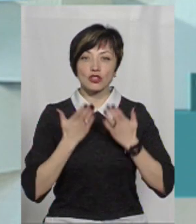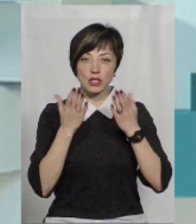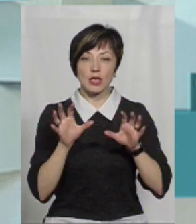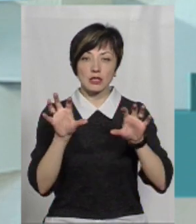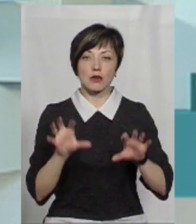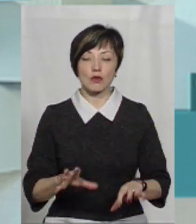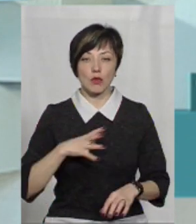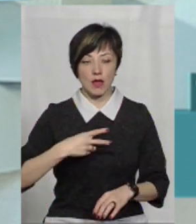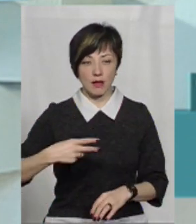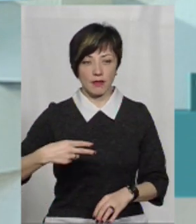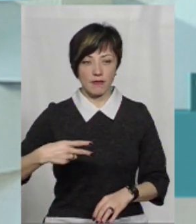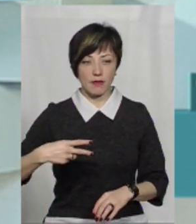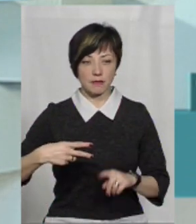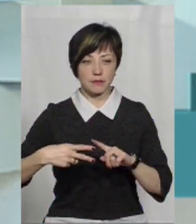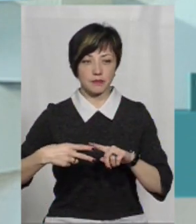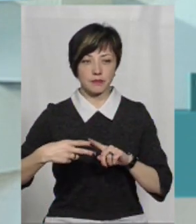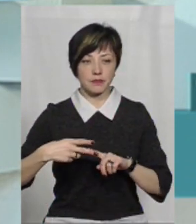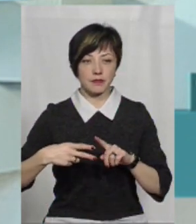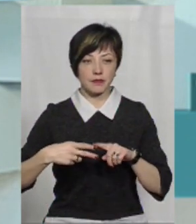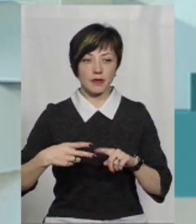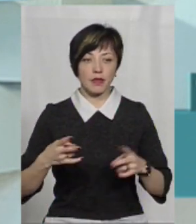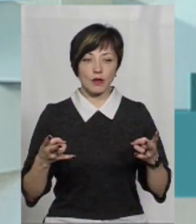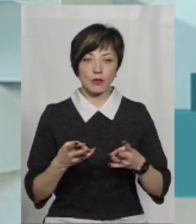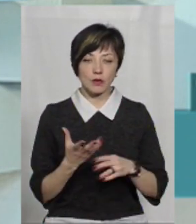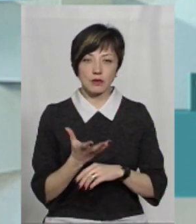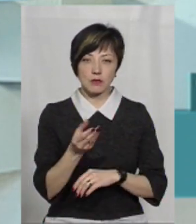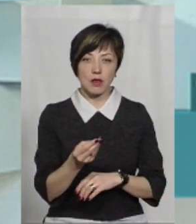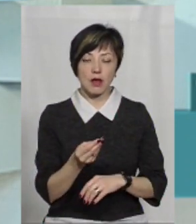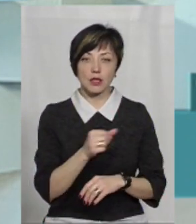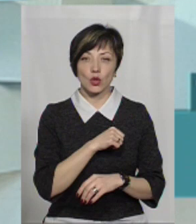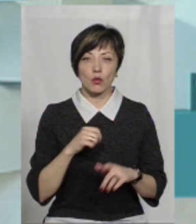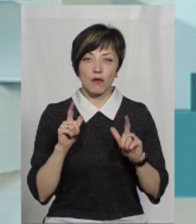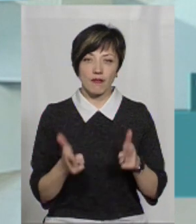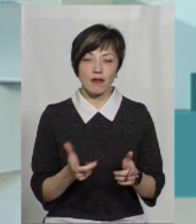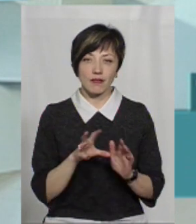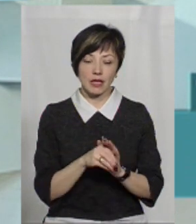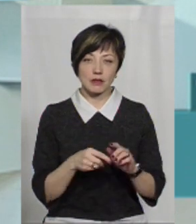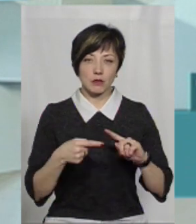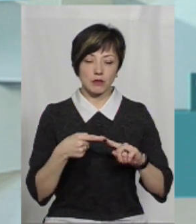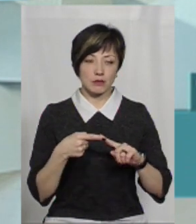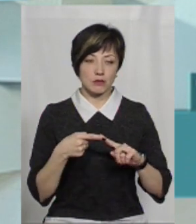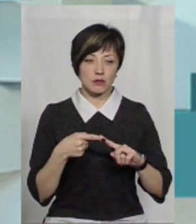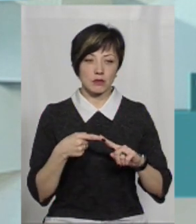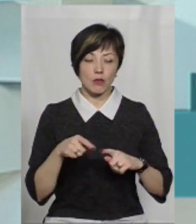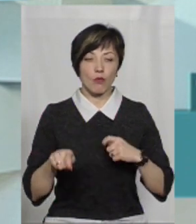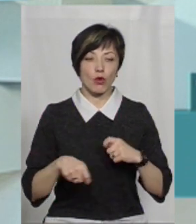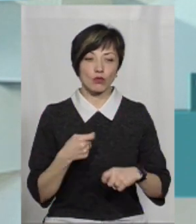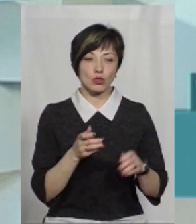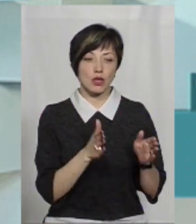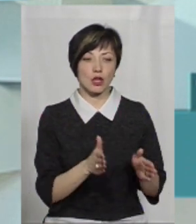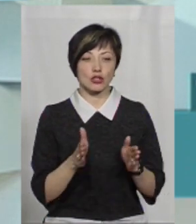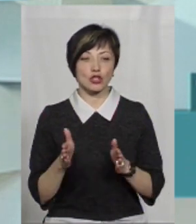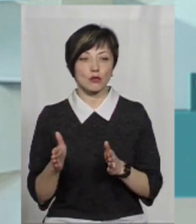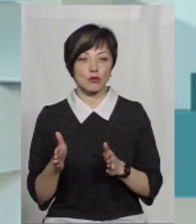було два аспекти, які передбачали необхідність сплати добровільного внеску. Це порушення режиму,